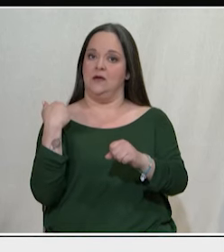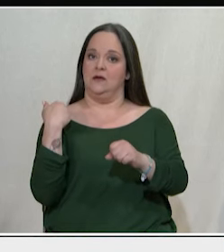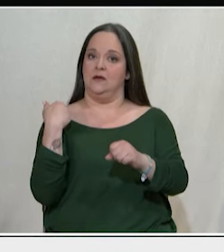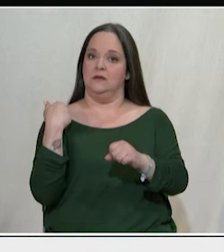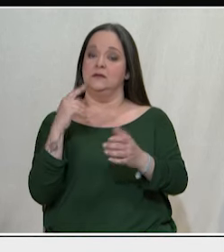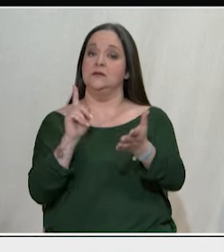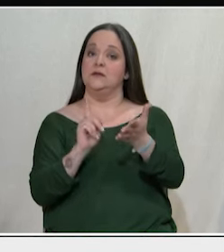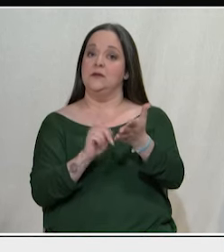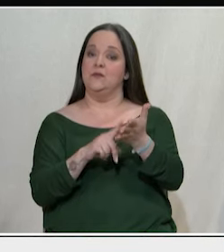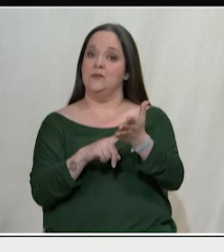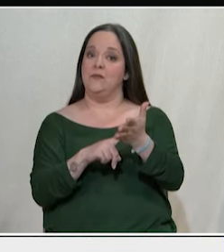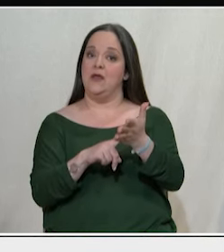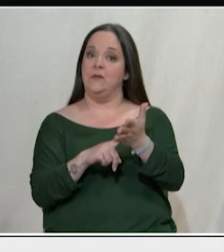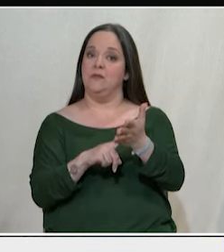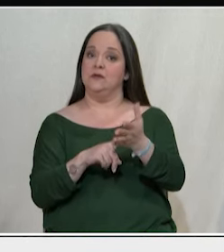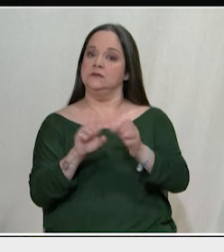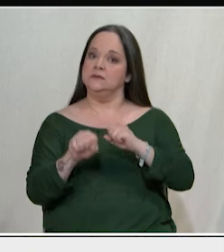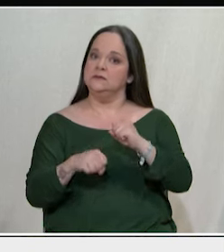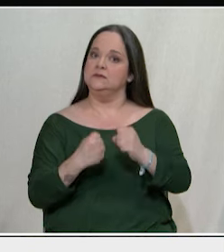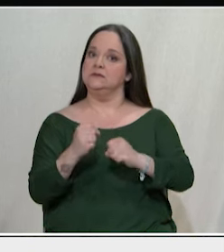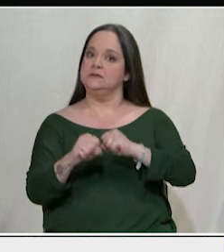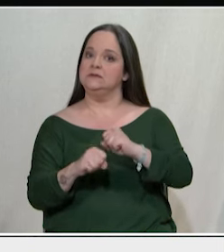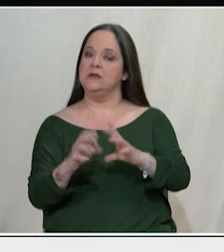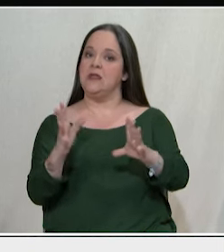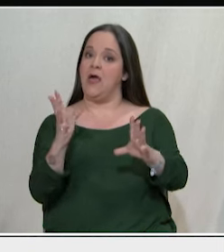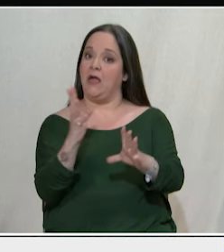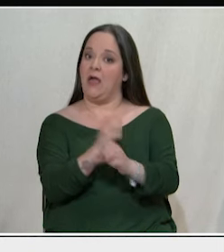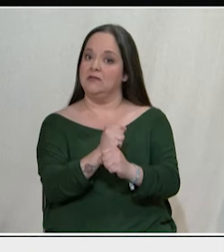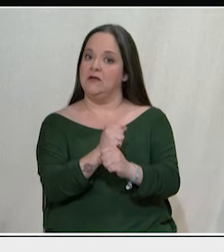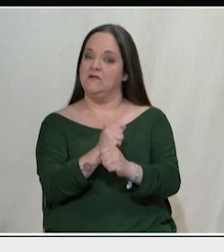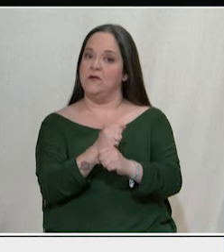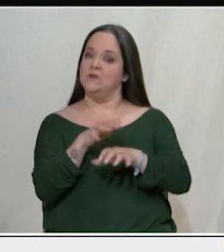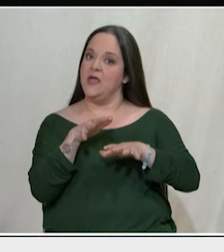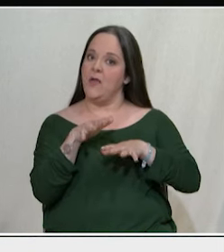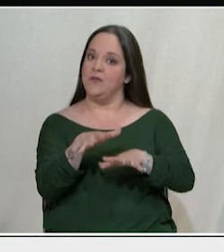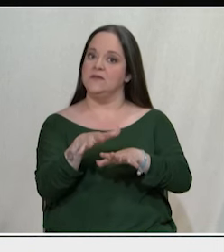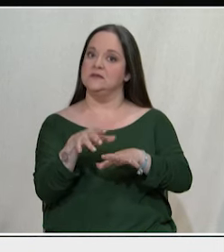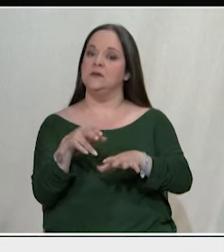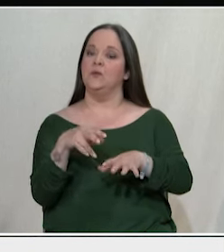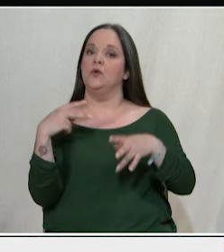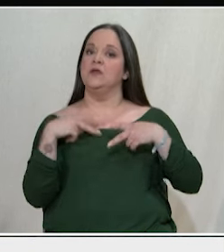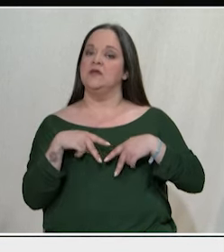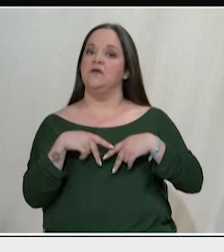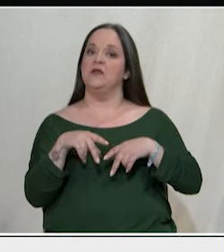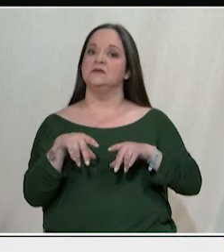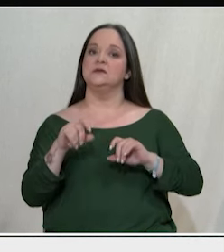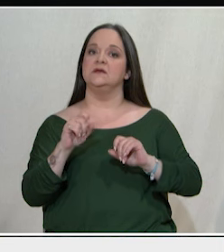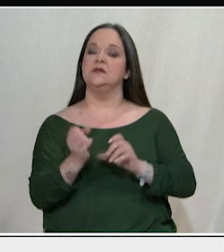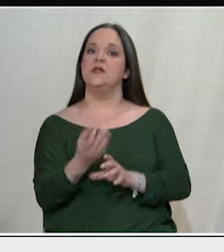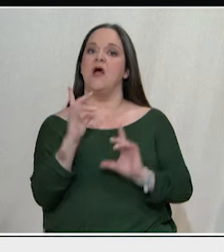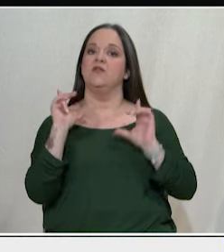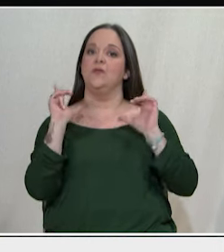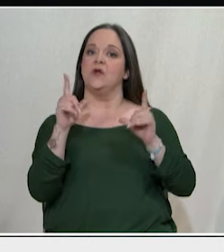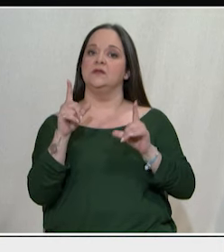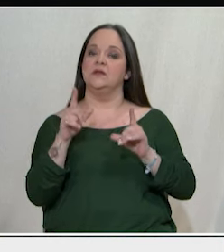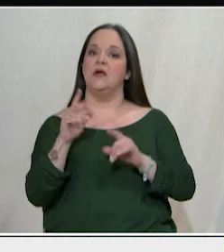συγκρουστούν και να καταφέρουν ένα πλήγμα σε αυτό που επικαλείται η κυβέρνηση της Ν.Δ. του Κυριάκου Μητσοτάκη για